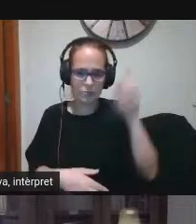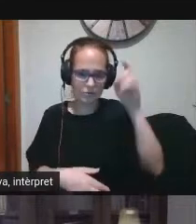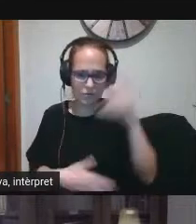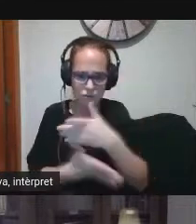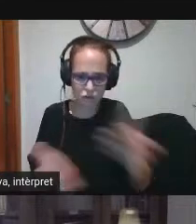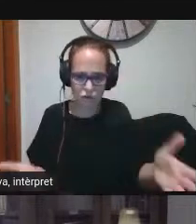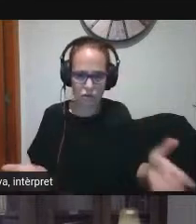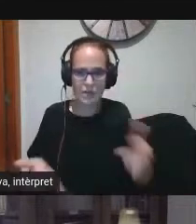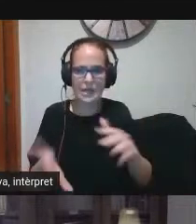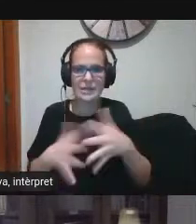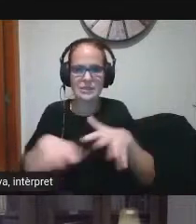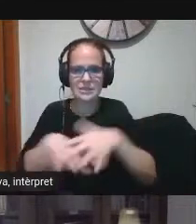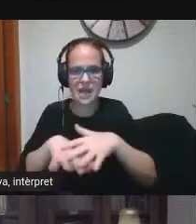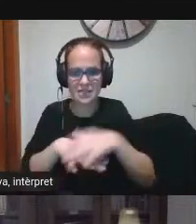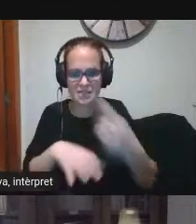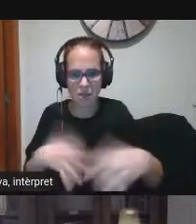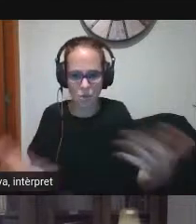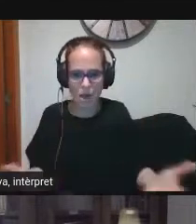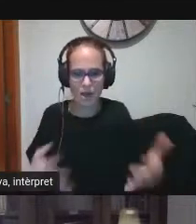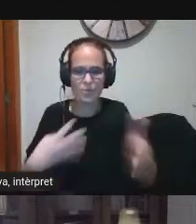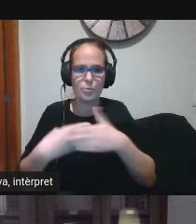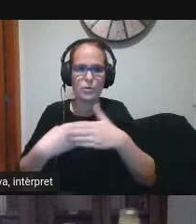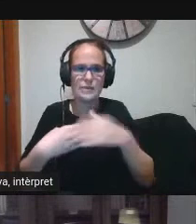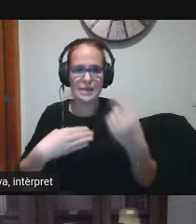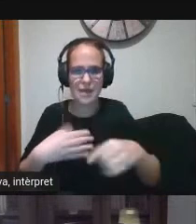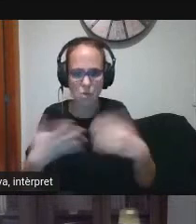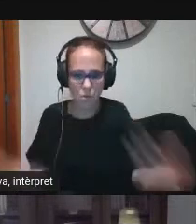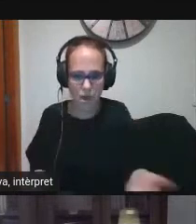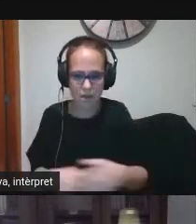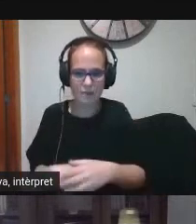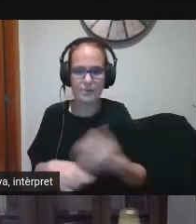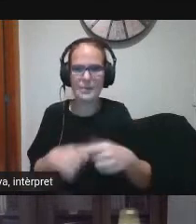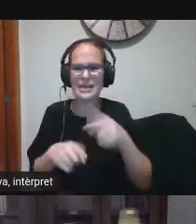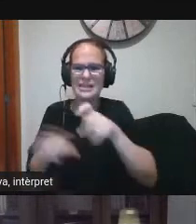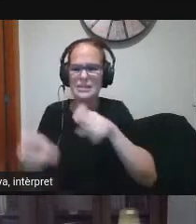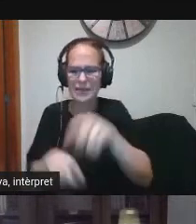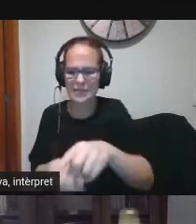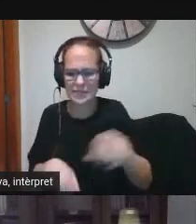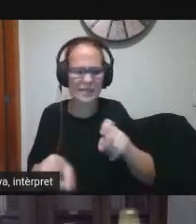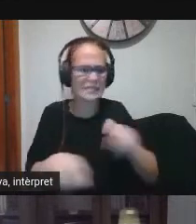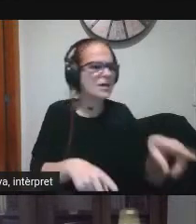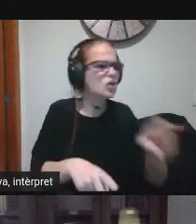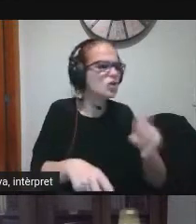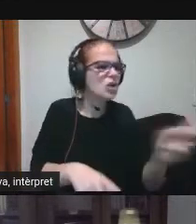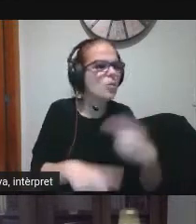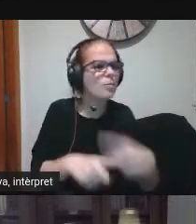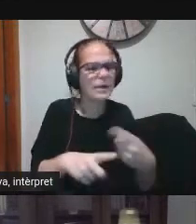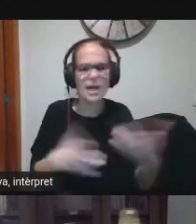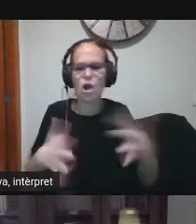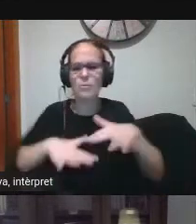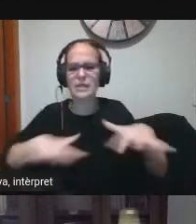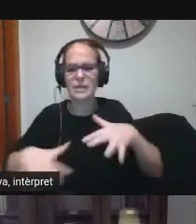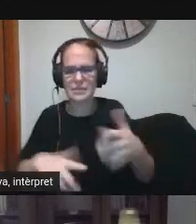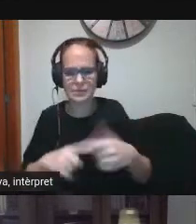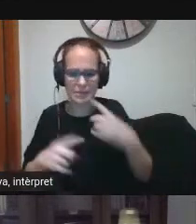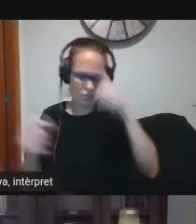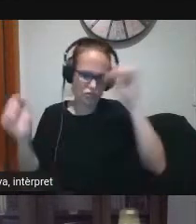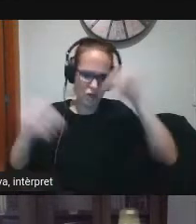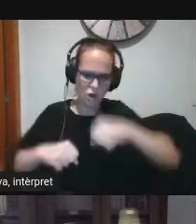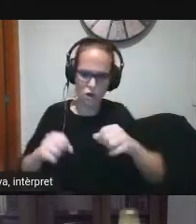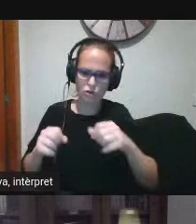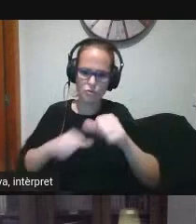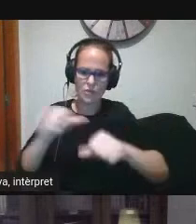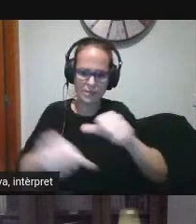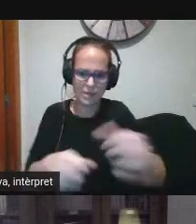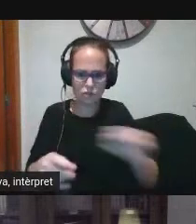quins portals tenim com ho fem servir per què hem triat aquestes i no aquestes altres com les dinamitzem una mica que tot això aquests procediments aquests acords fem servir